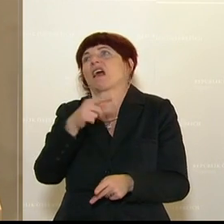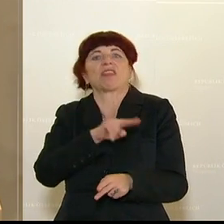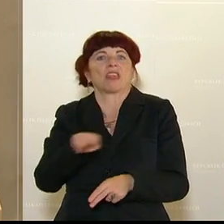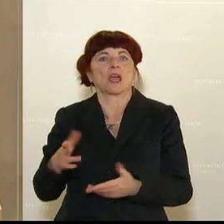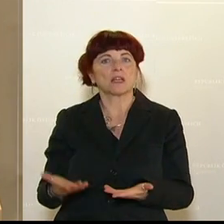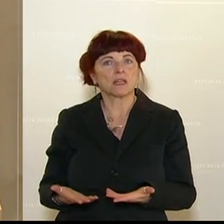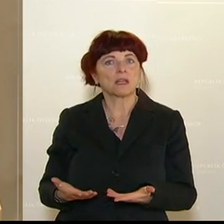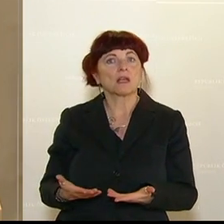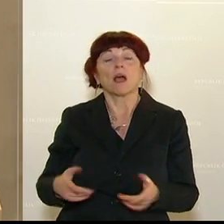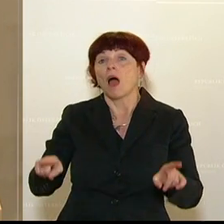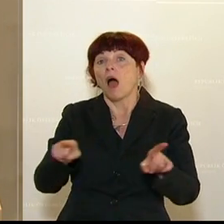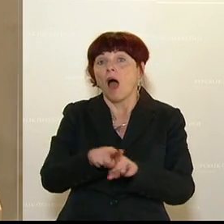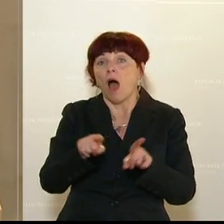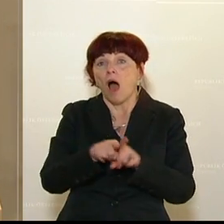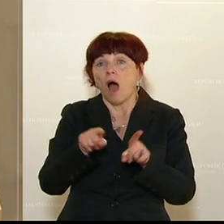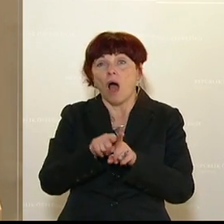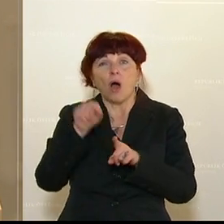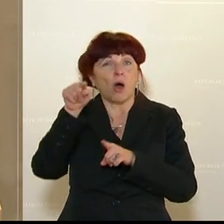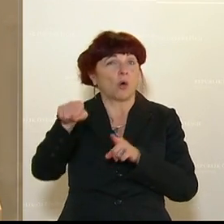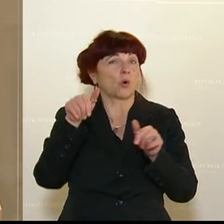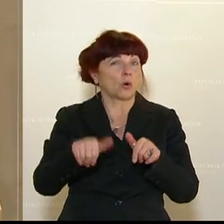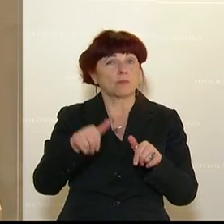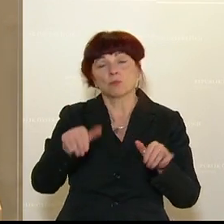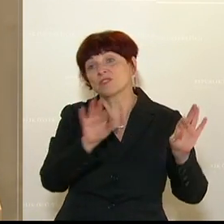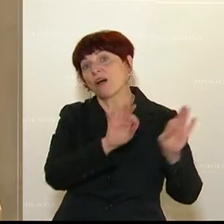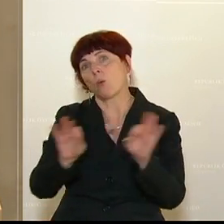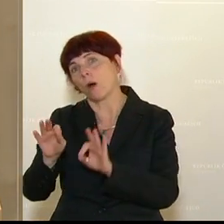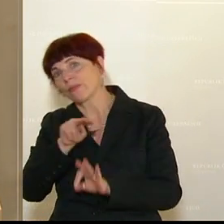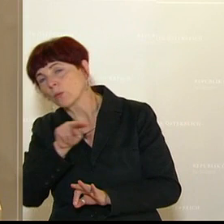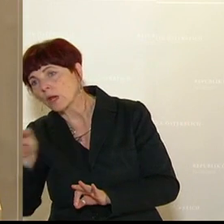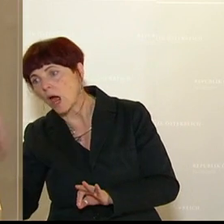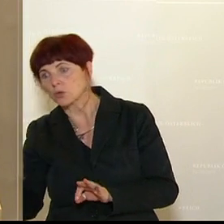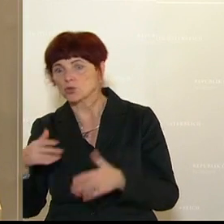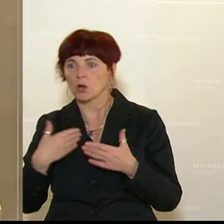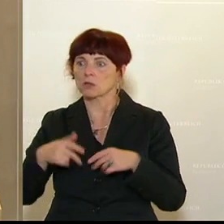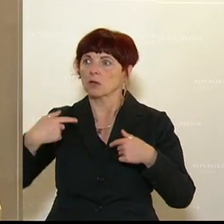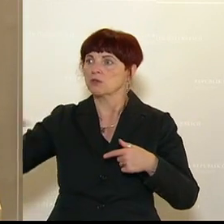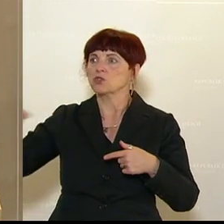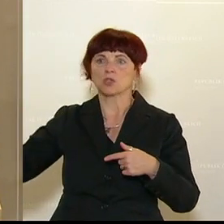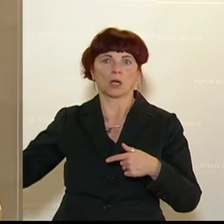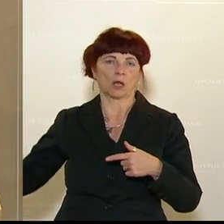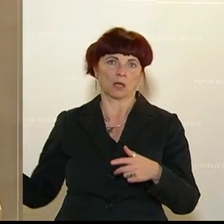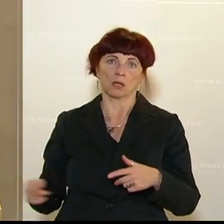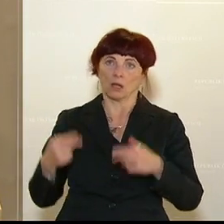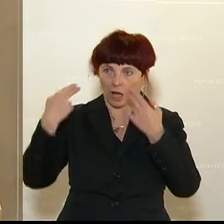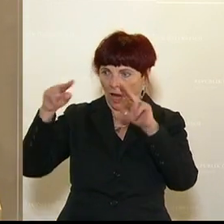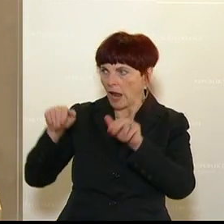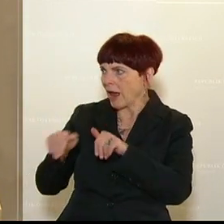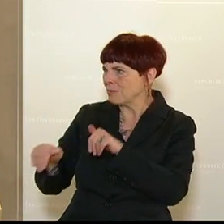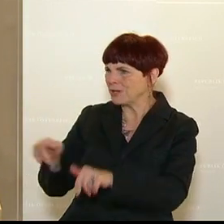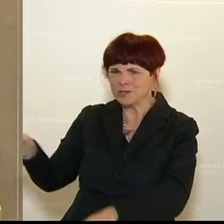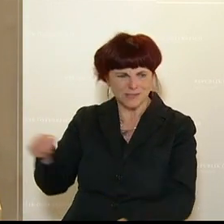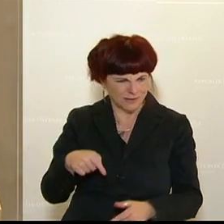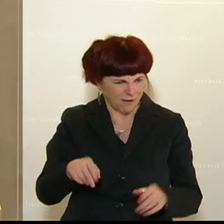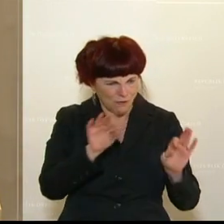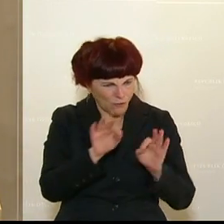wie zum Beispiel auch Verordnungen, die rausgehen. Und da muss man sagen, wenn man sich die letzte Verordnung anschaut, lieber Herr Minister, da stellt man teilweise die Haare auf,